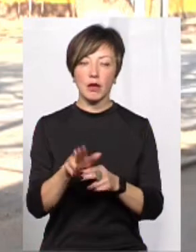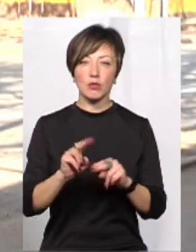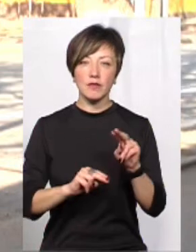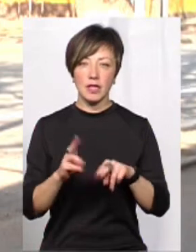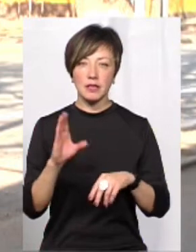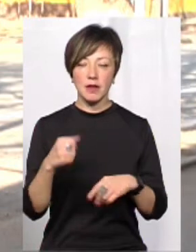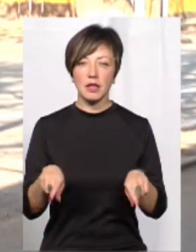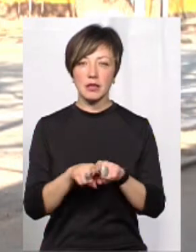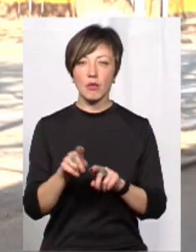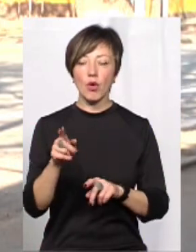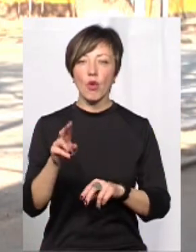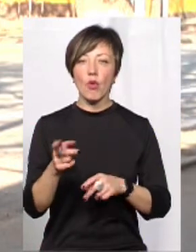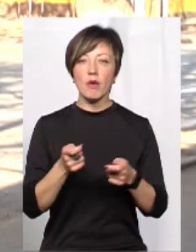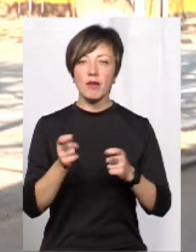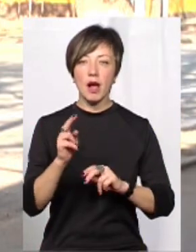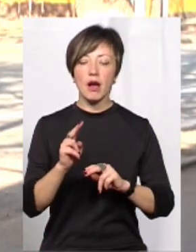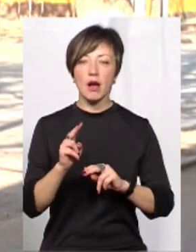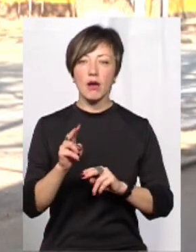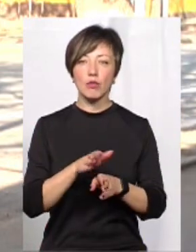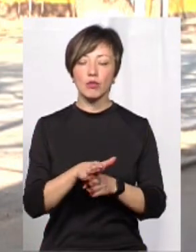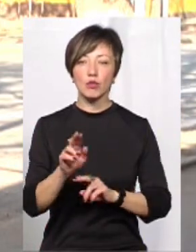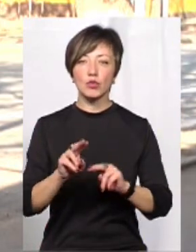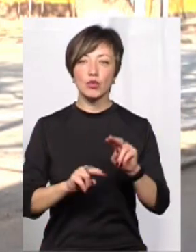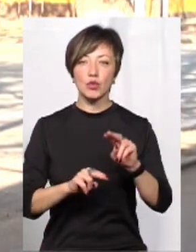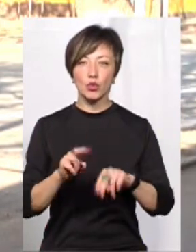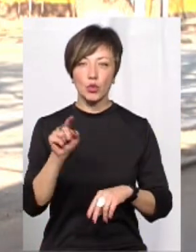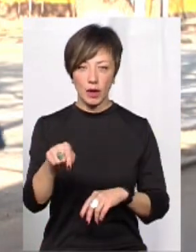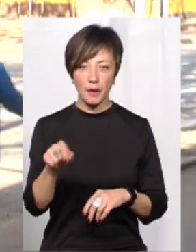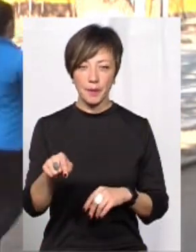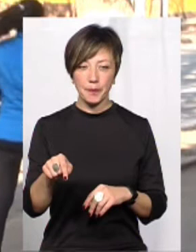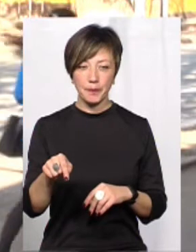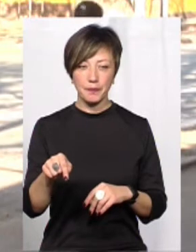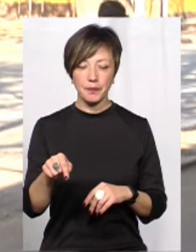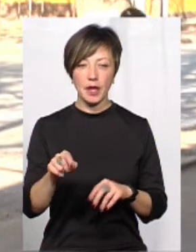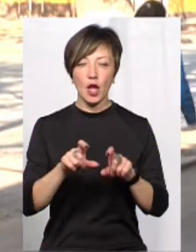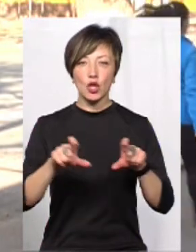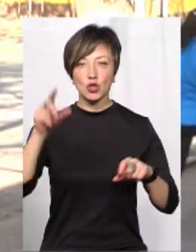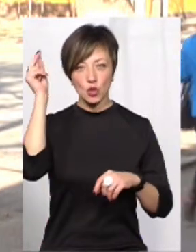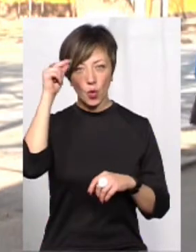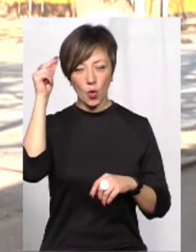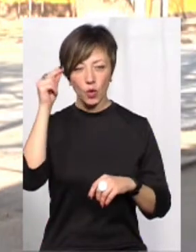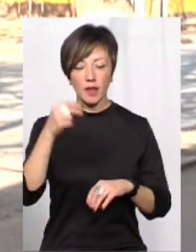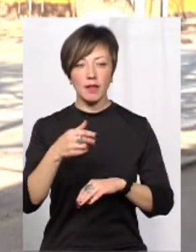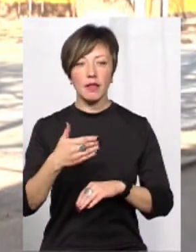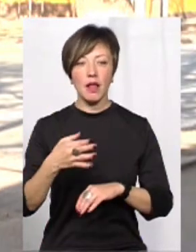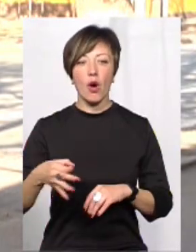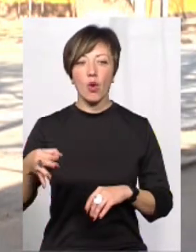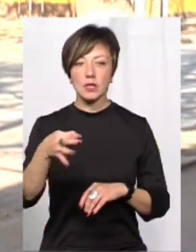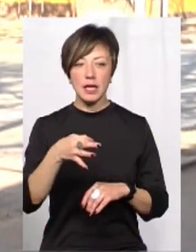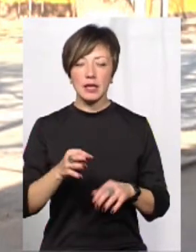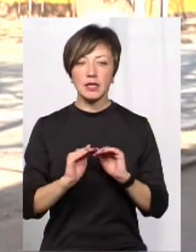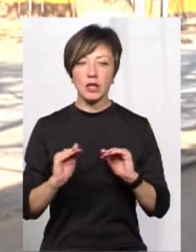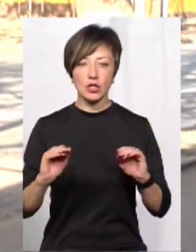Управління капітального будівництва будує школу на Озерні і дитячий